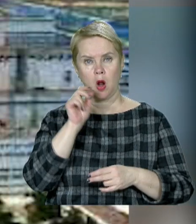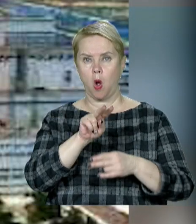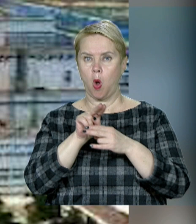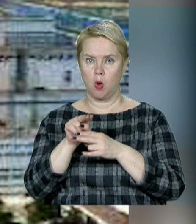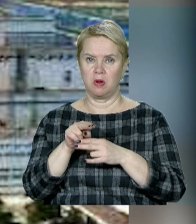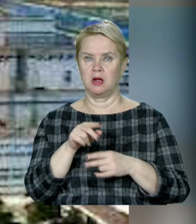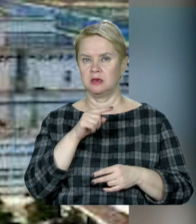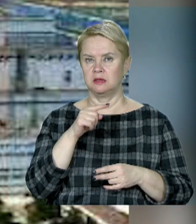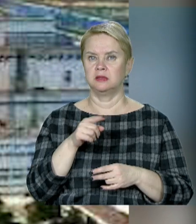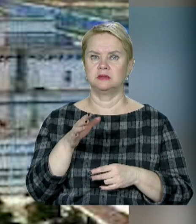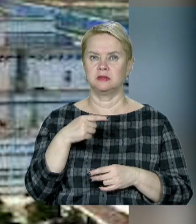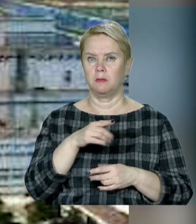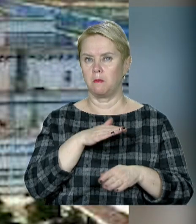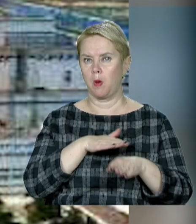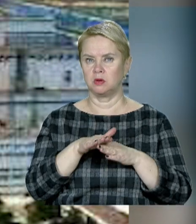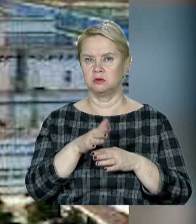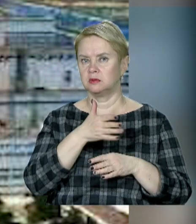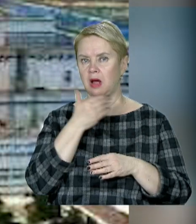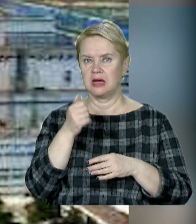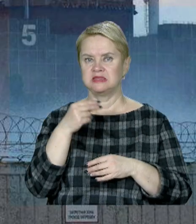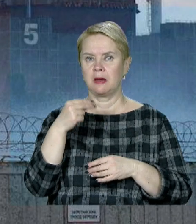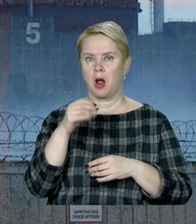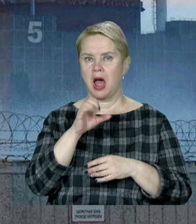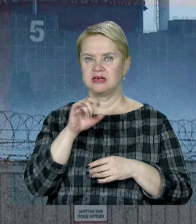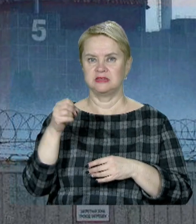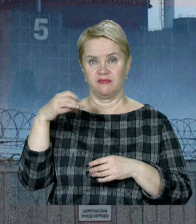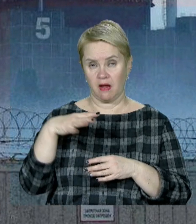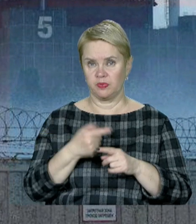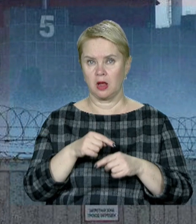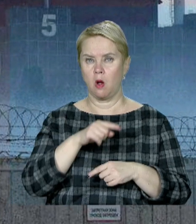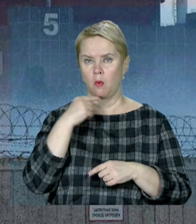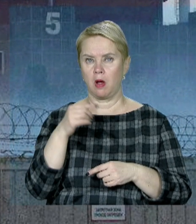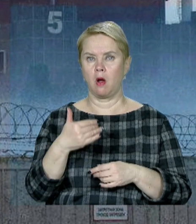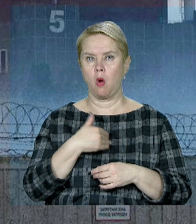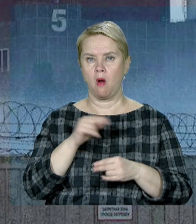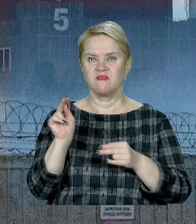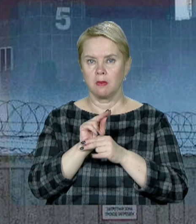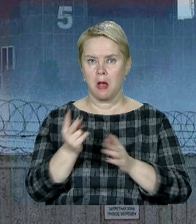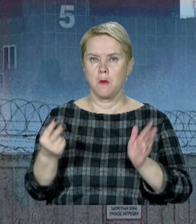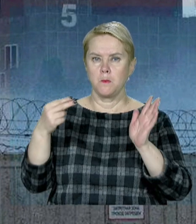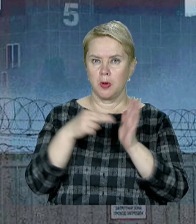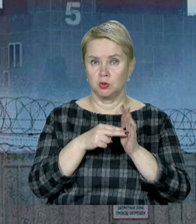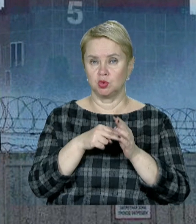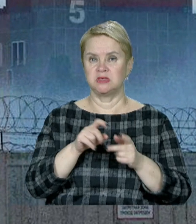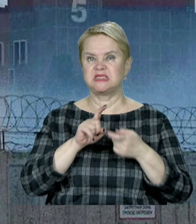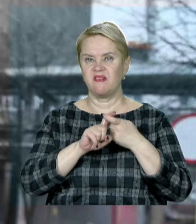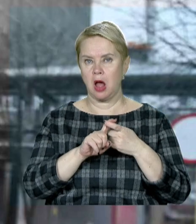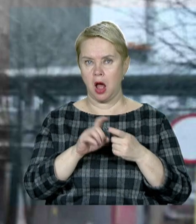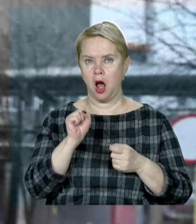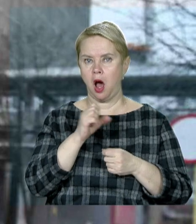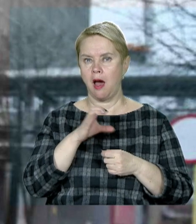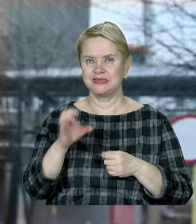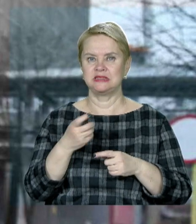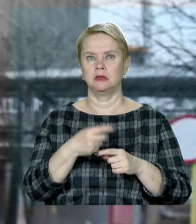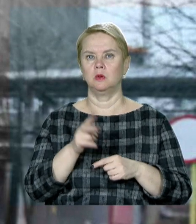овтіли загарбників повністю знеструмлена Запорізька АЕС. Окупанти намагаються відремонтувати та підключити лінії зв'язку атомної